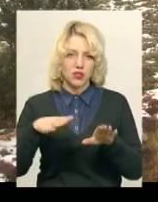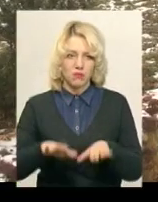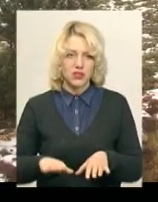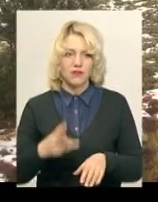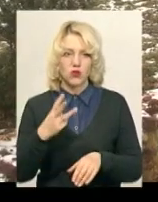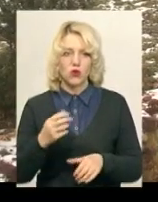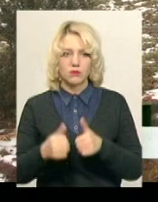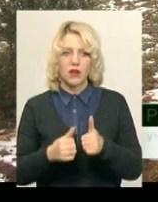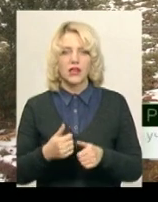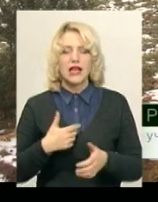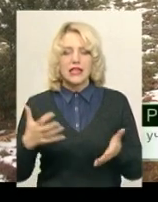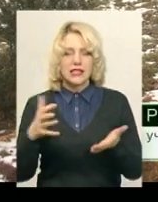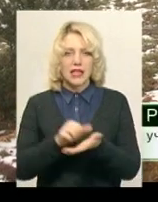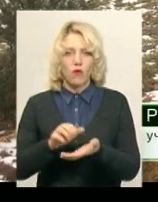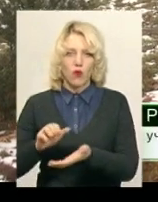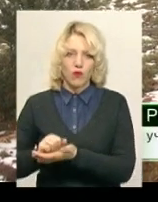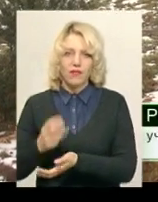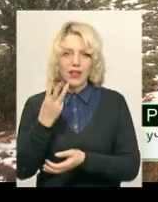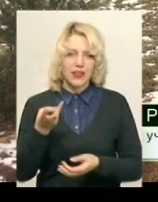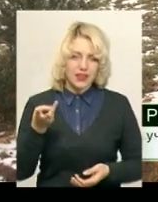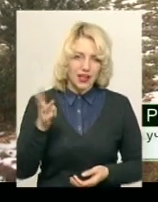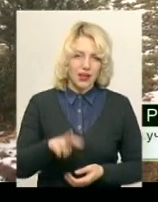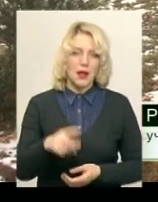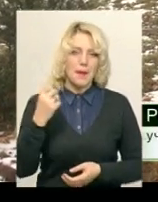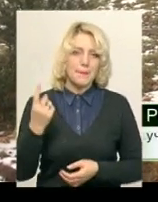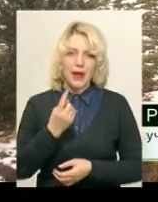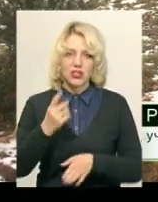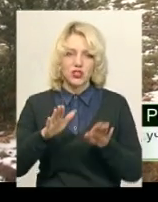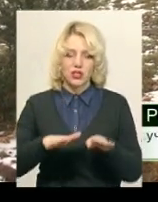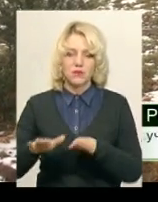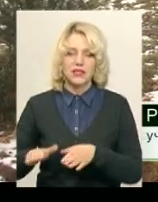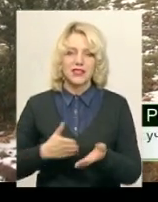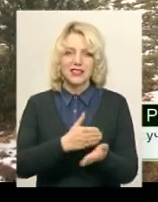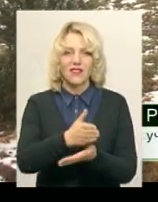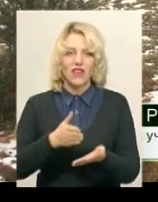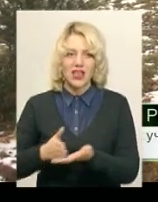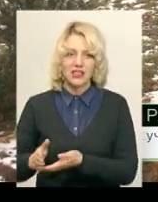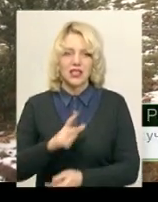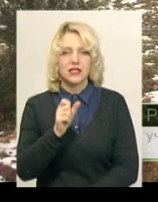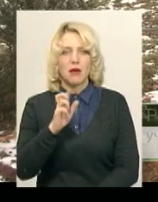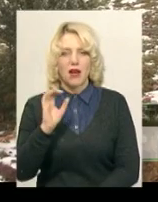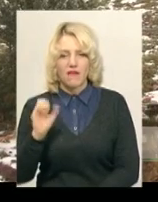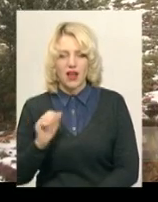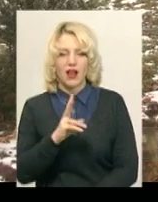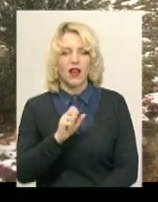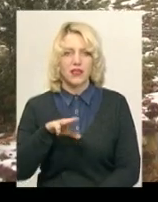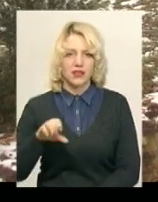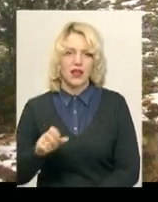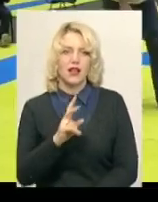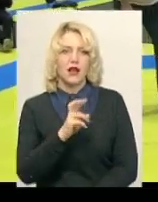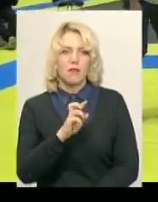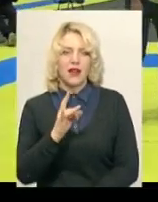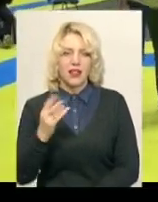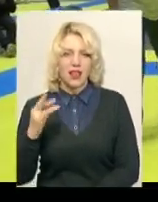Завоював три перших місця із версій «Забава», «Ката» та «Бурня